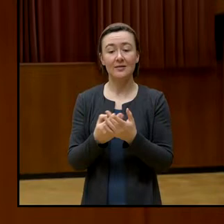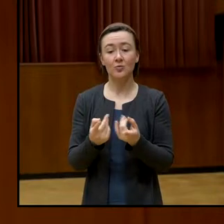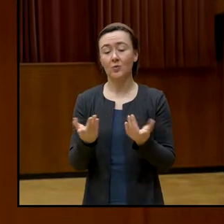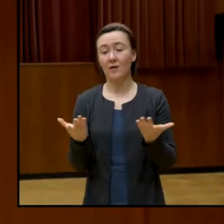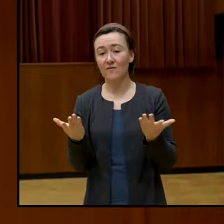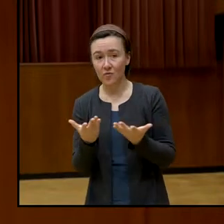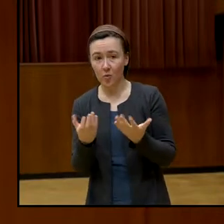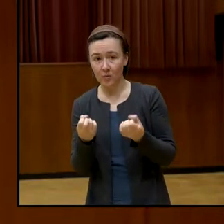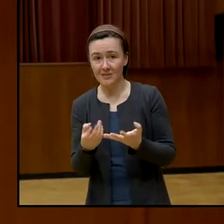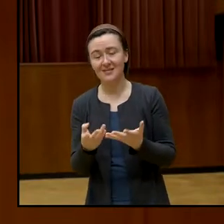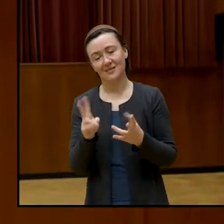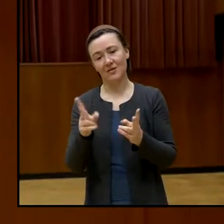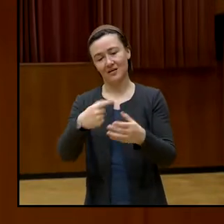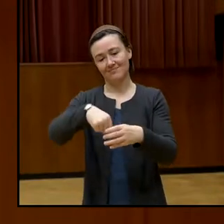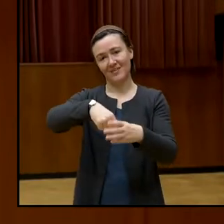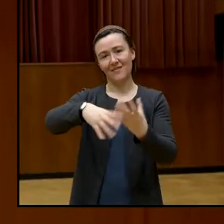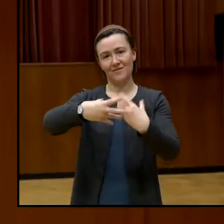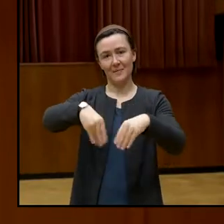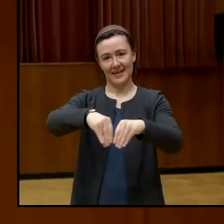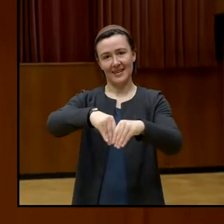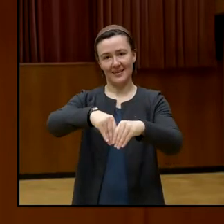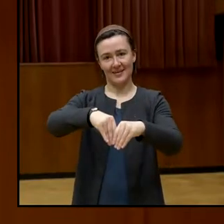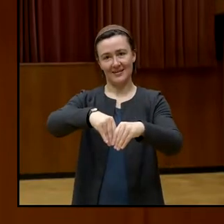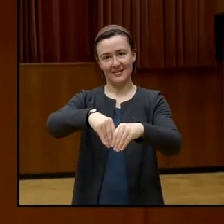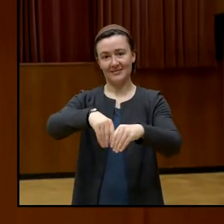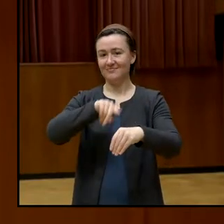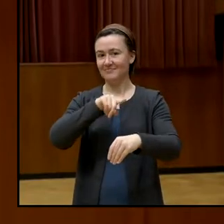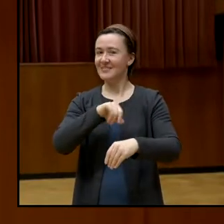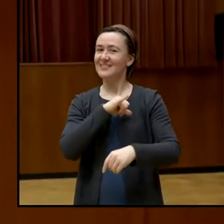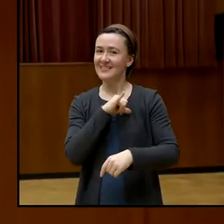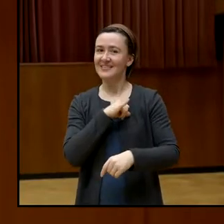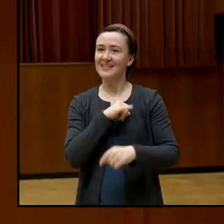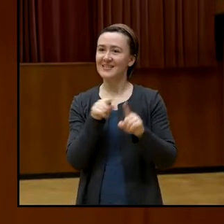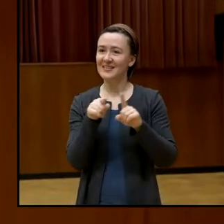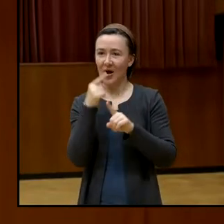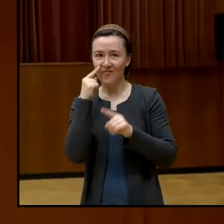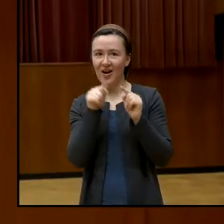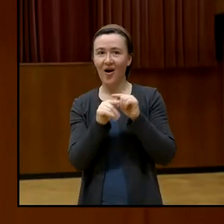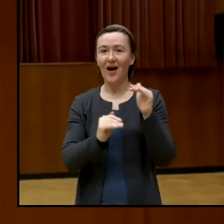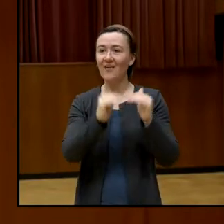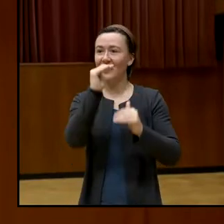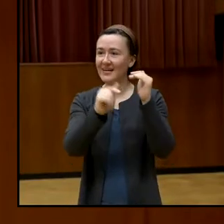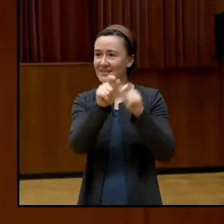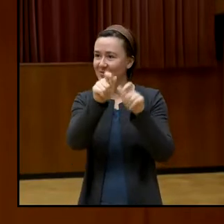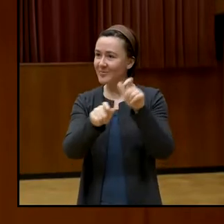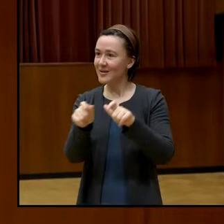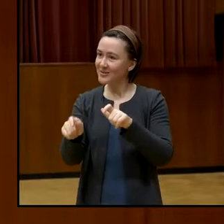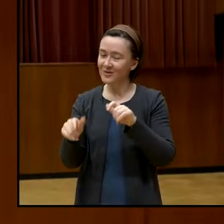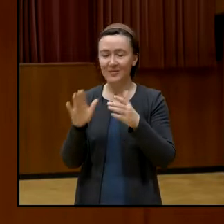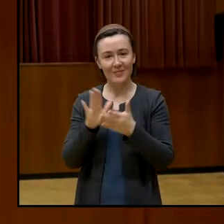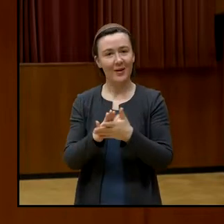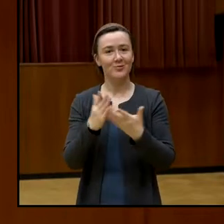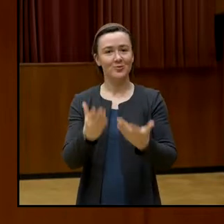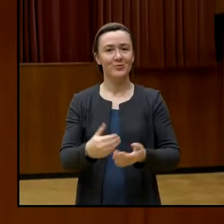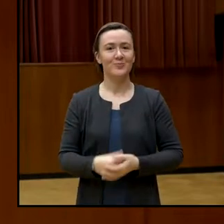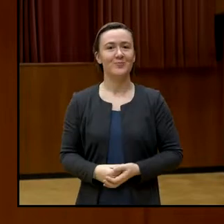die Familie ist. Also es ist interessant, dass das erscheinbar auch für die Erwachsenen auch immer noch so ist.